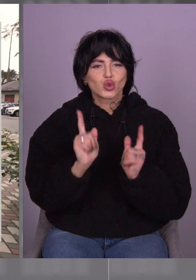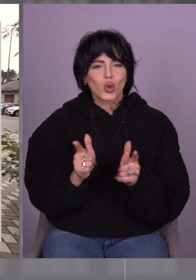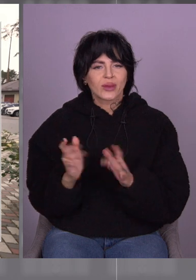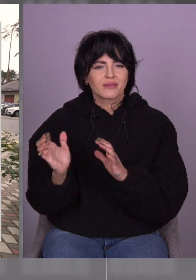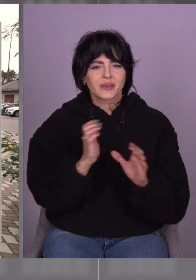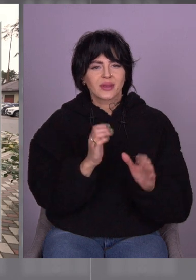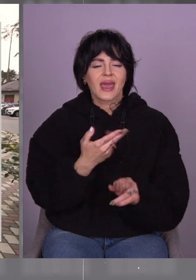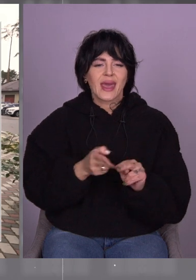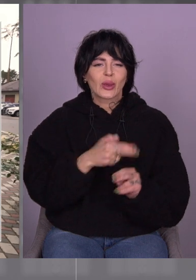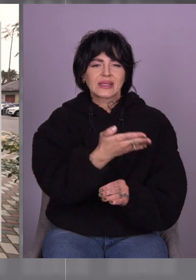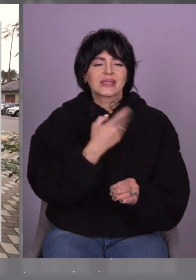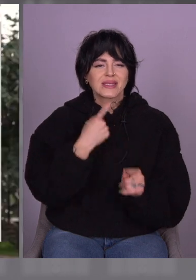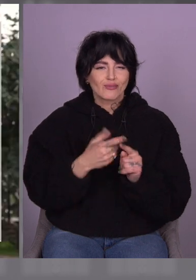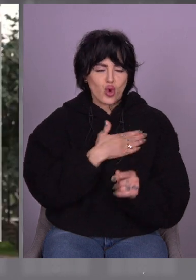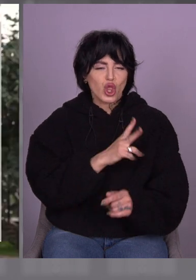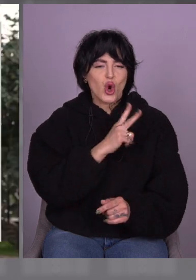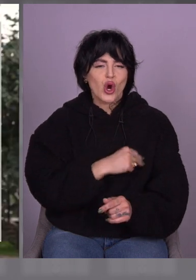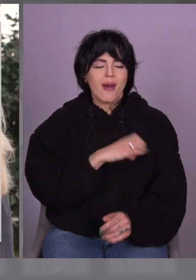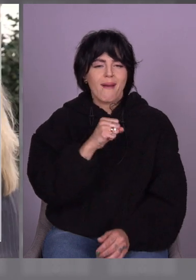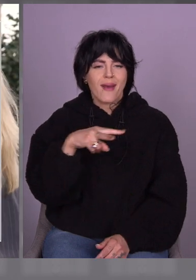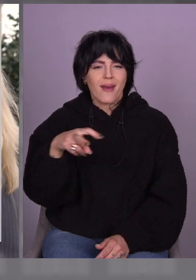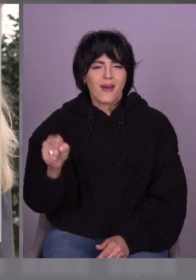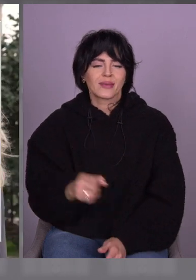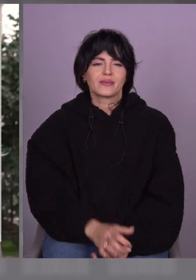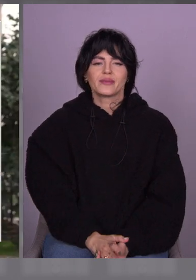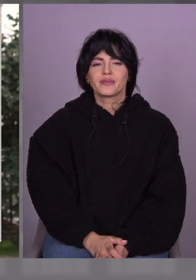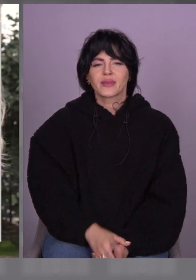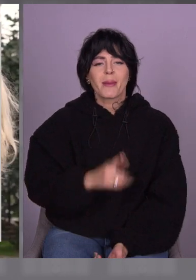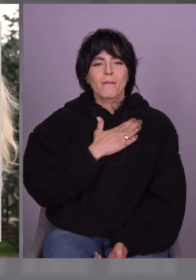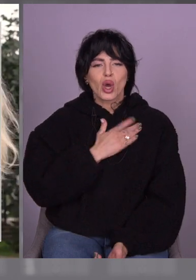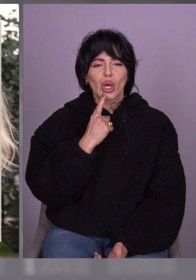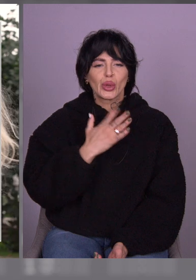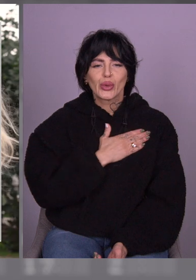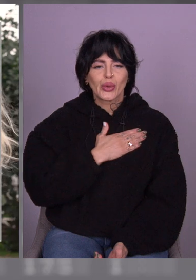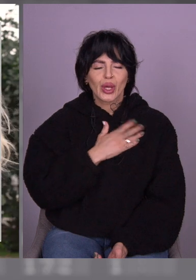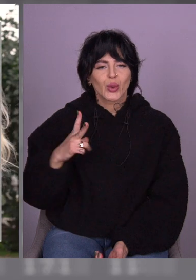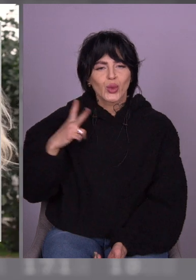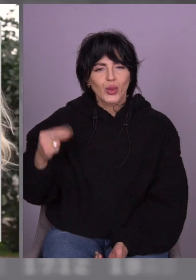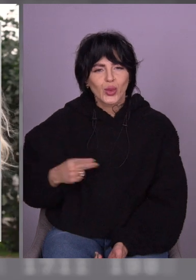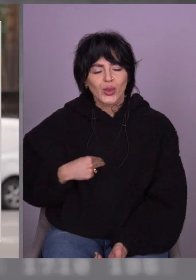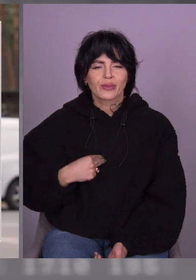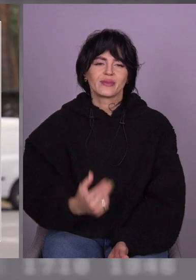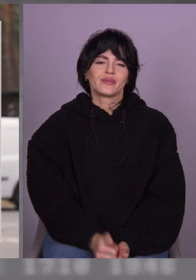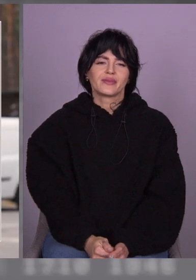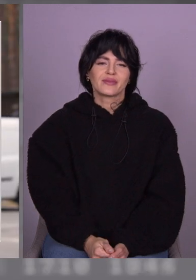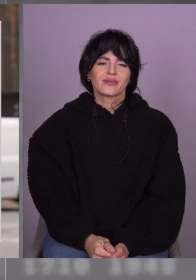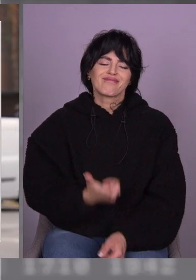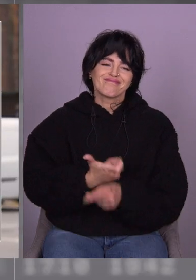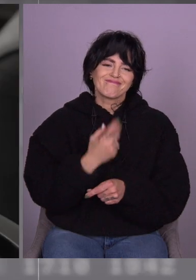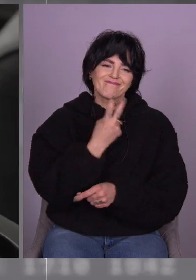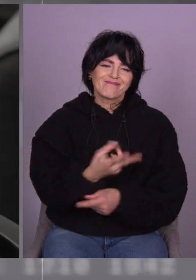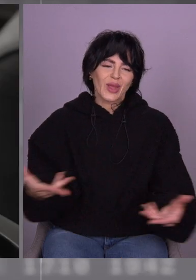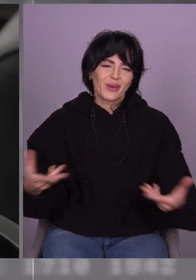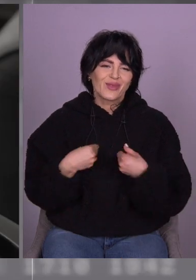Це Алла? Так. Алла розповідала. Це моя людина дочечка, що просить, я це виконую. Як це зворушило?